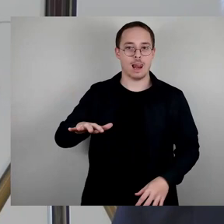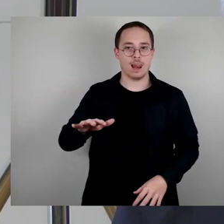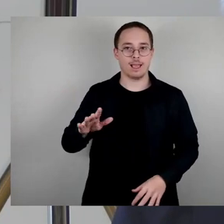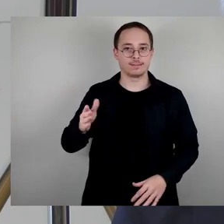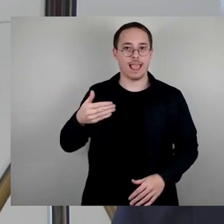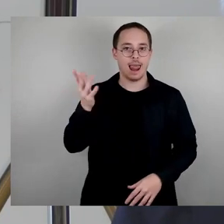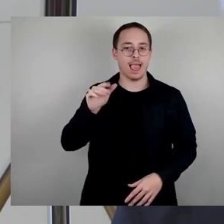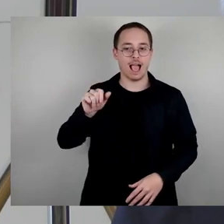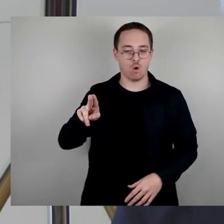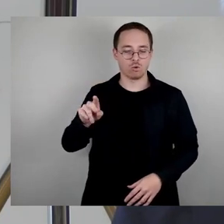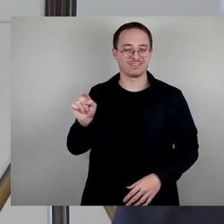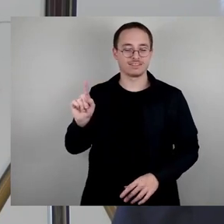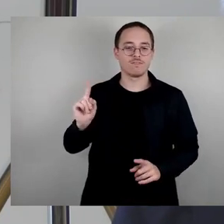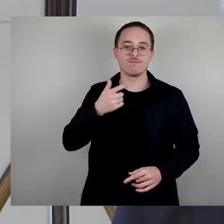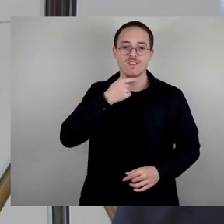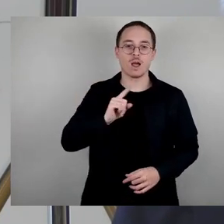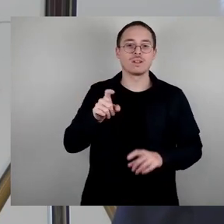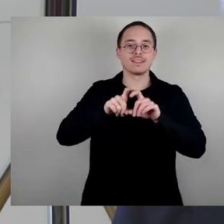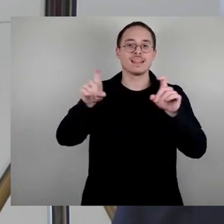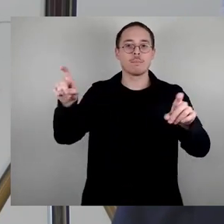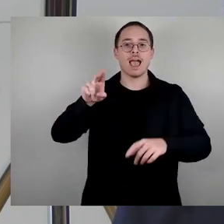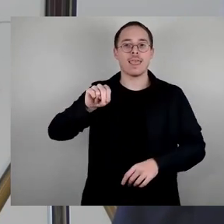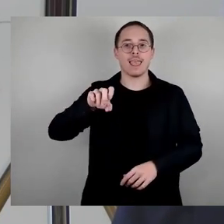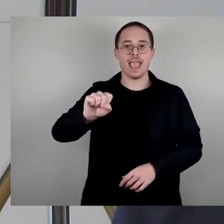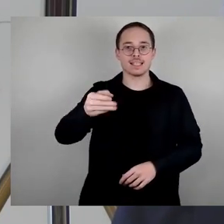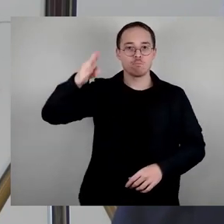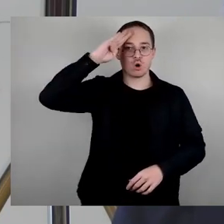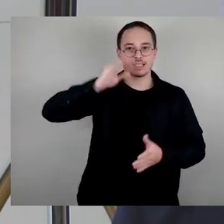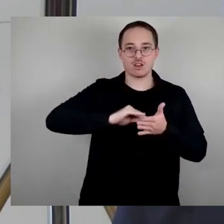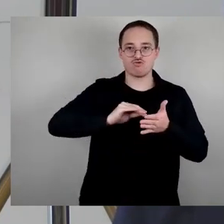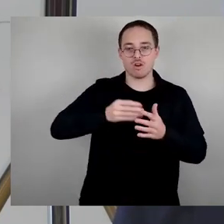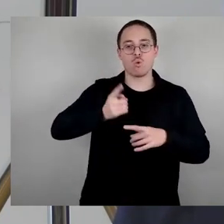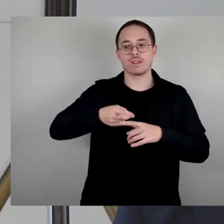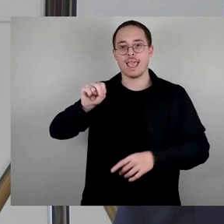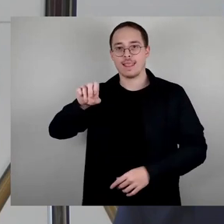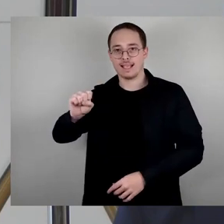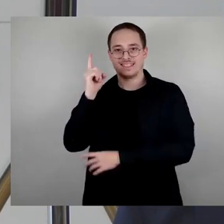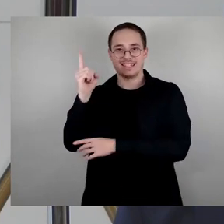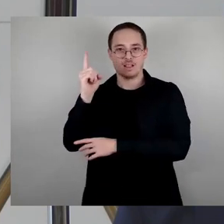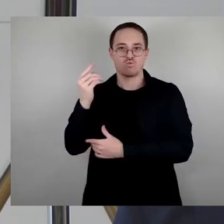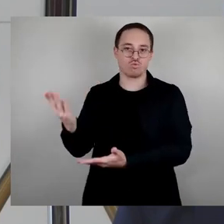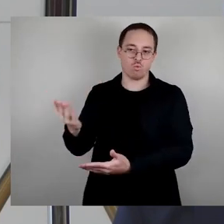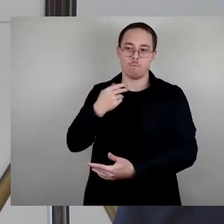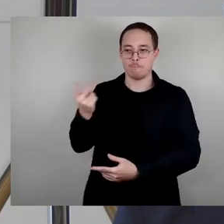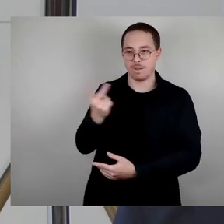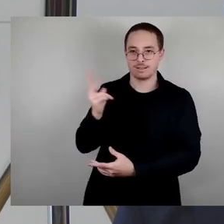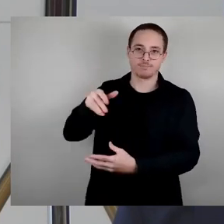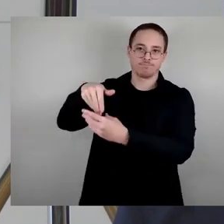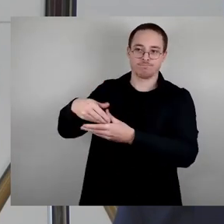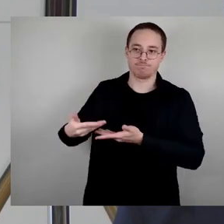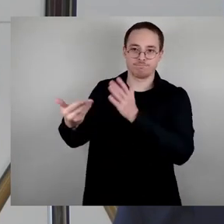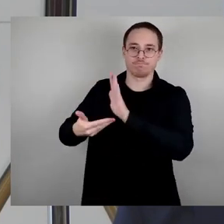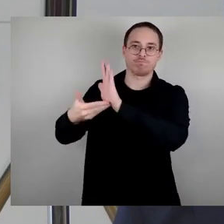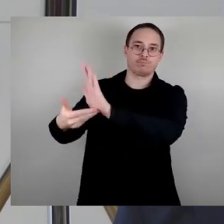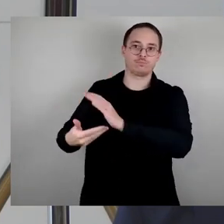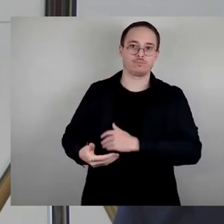NS-Diktatur dort mit dauerhaft baulich kontextualisiert werden. Abgeleitet aus dem Wettbewerbsergebnis des